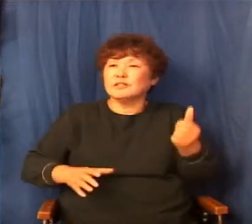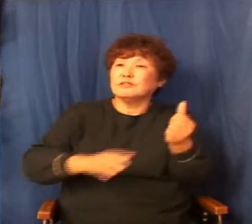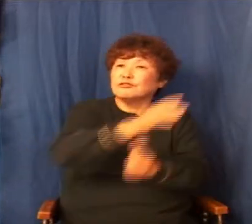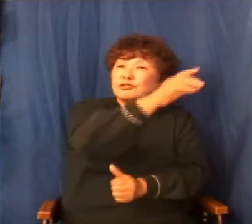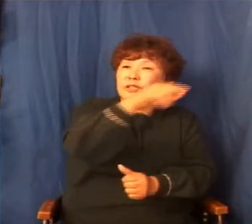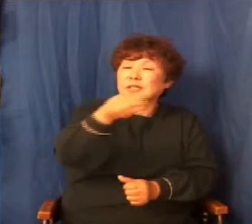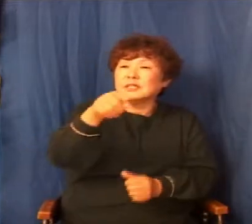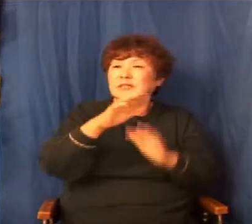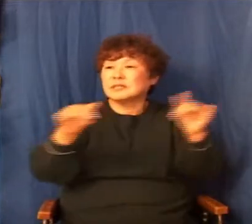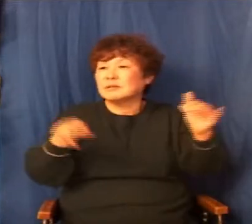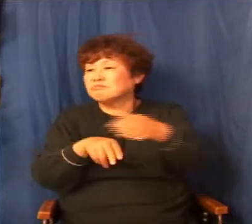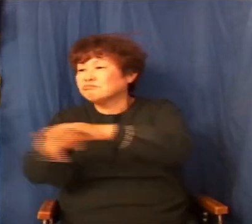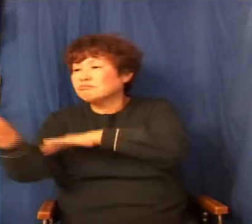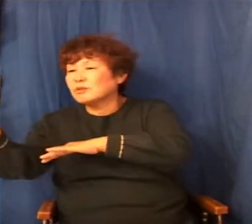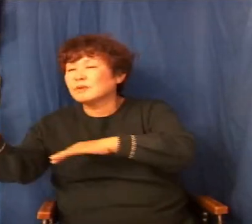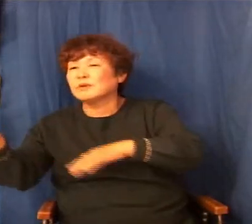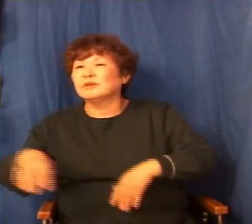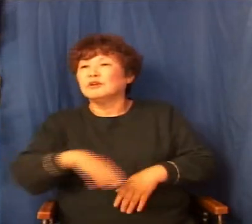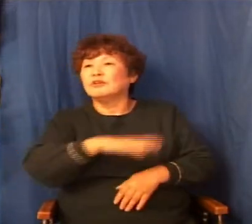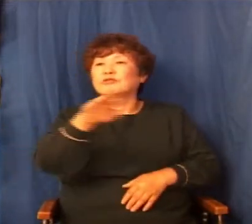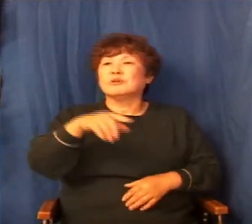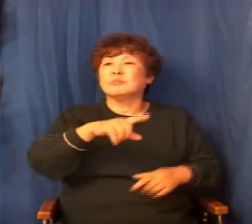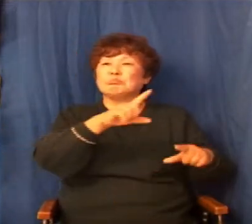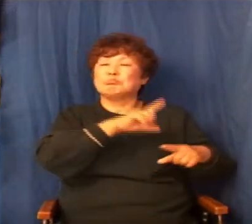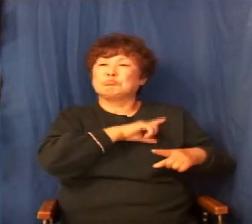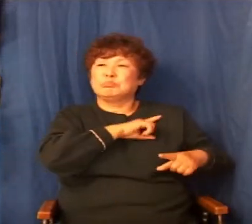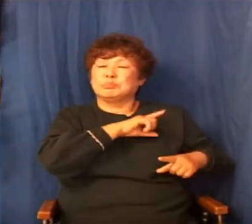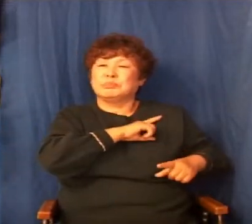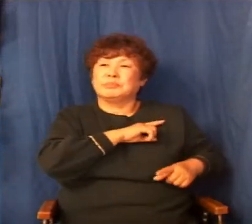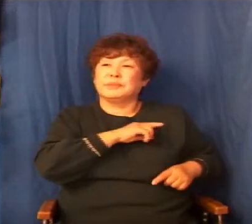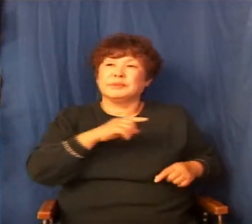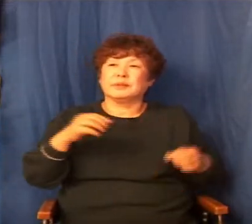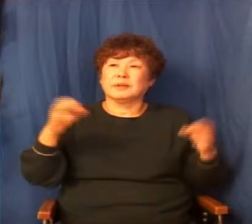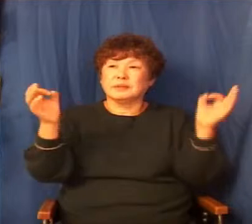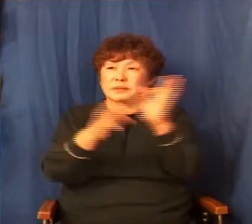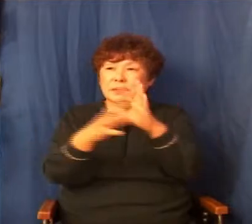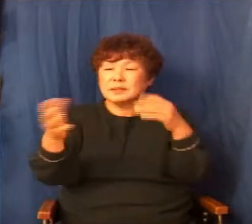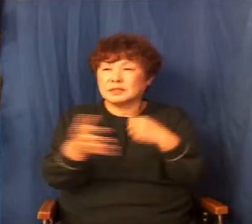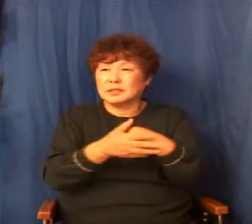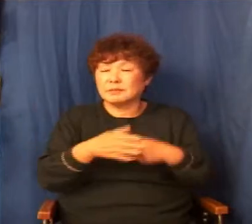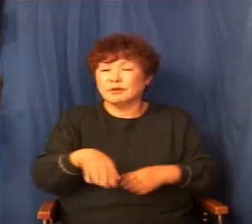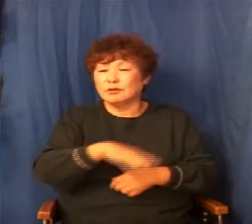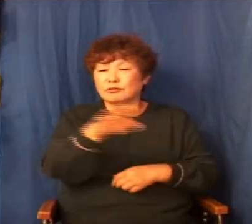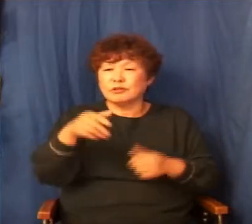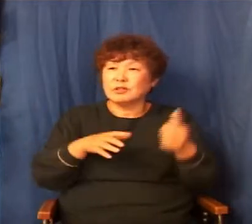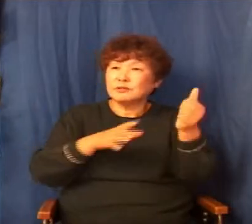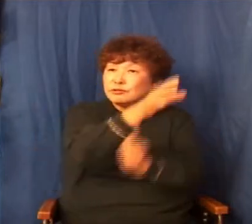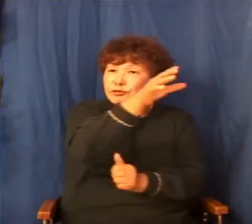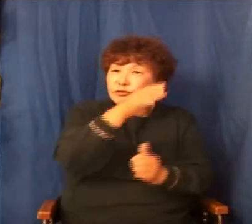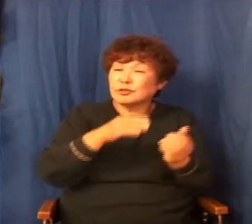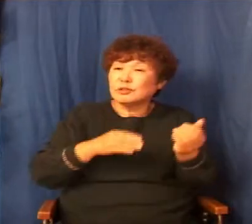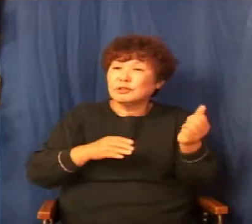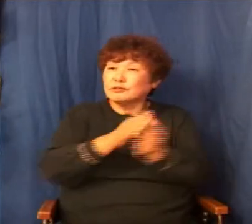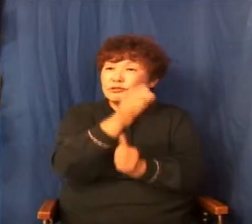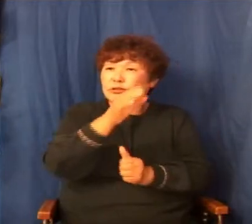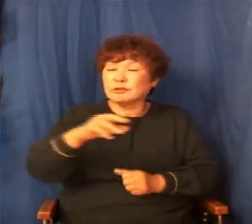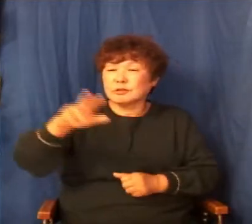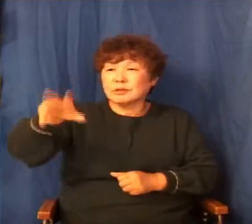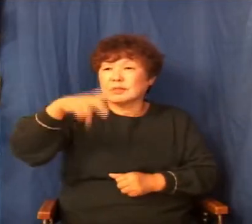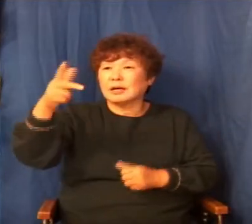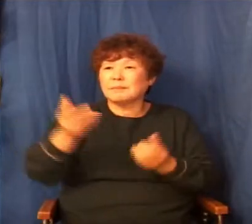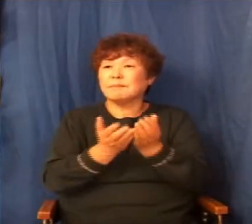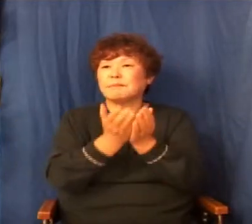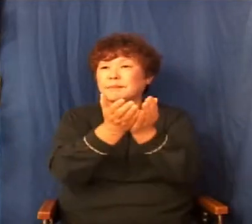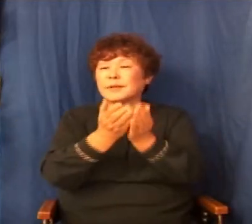놓치면 우리에게 불명예고 우리가 죽을 수도 있으니까 이 사람들을 차라리 우리가 죽이고 차라리 다음 배를